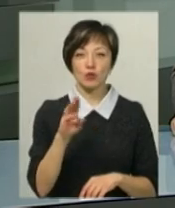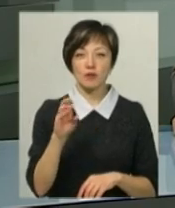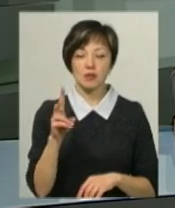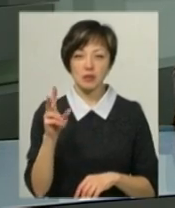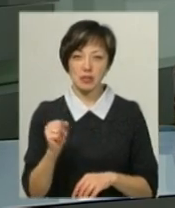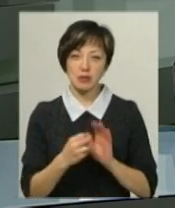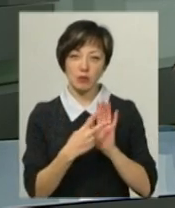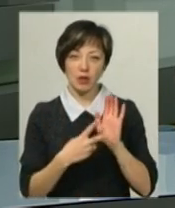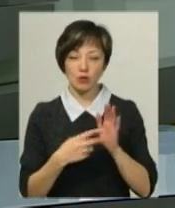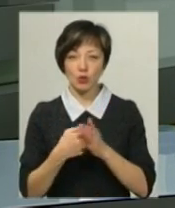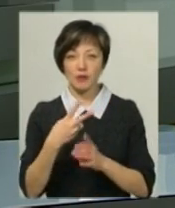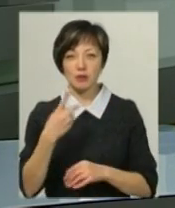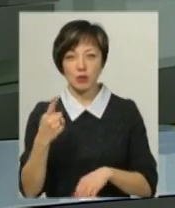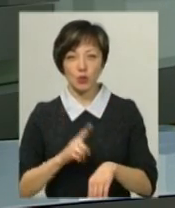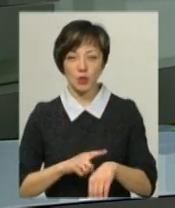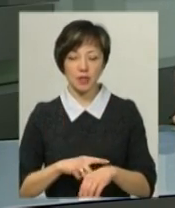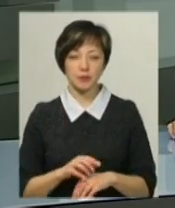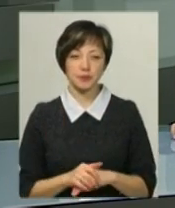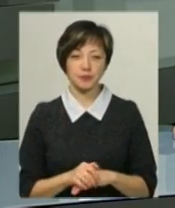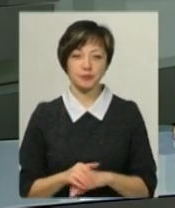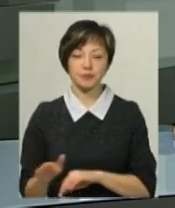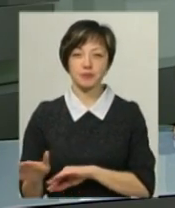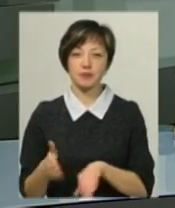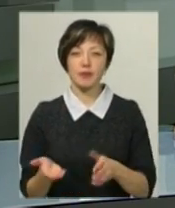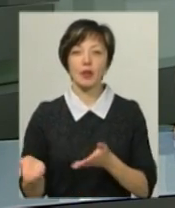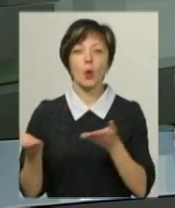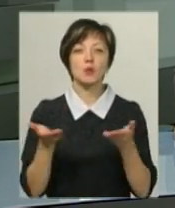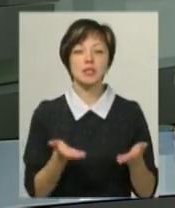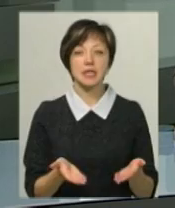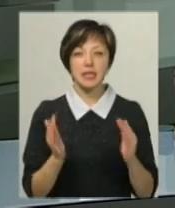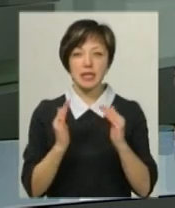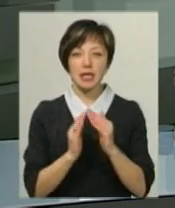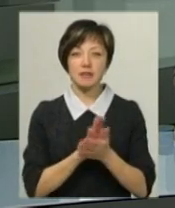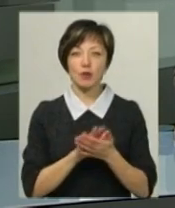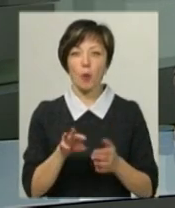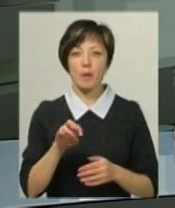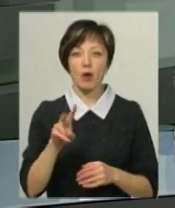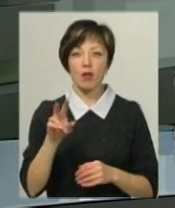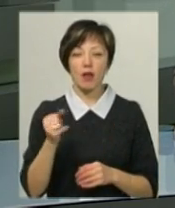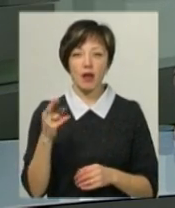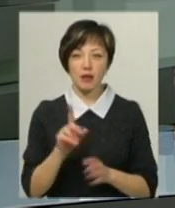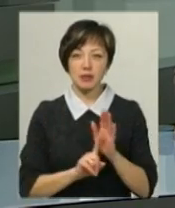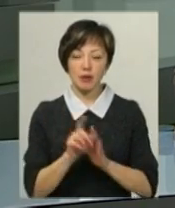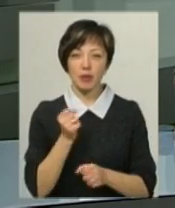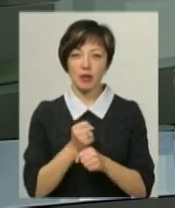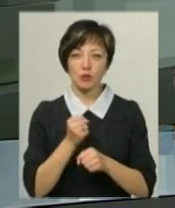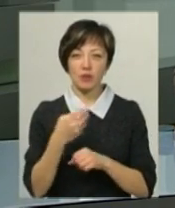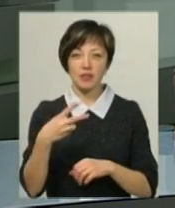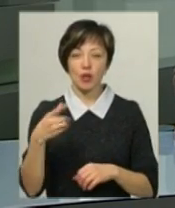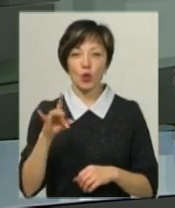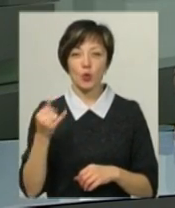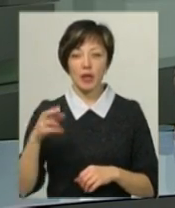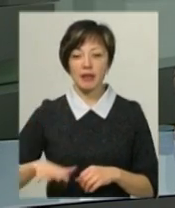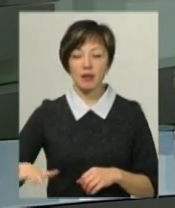до 21 години. Гостина Святого Миколая запрацює 20 грудня на території різдвяного ярмарку у